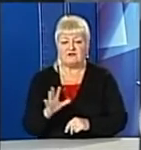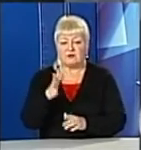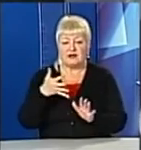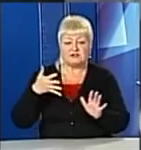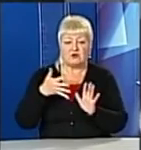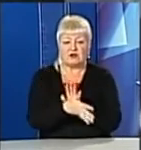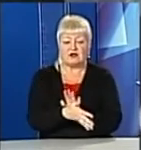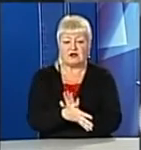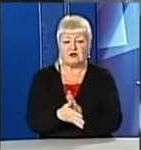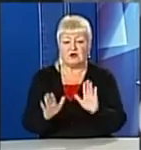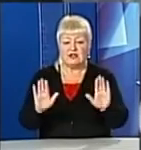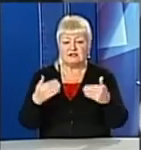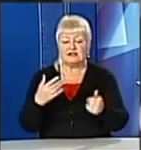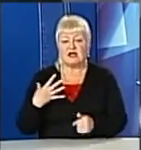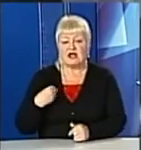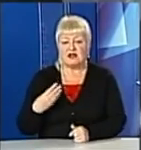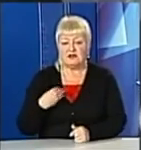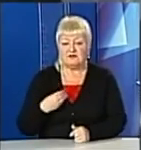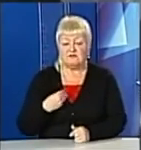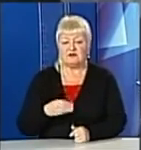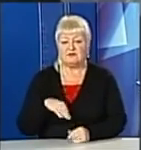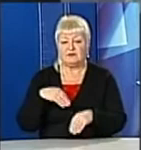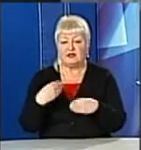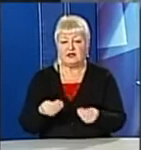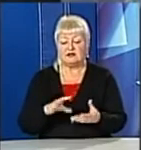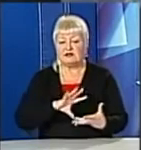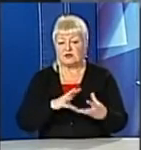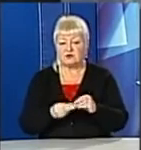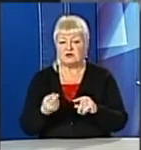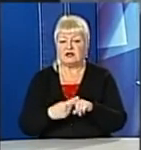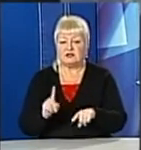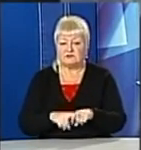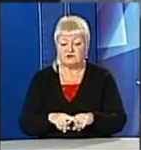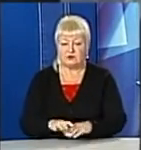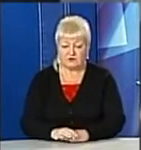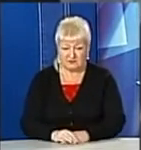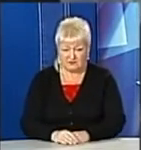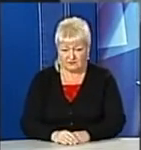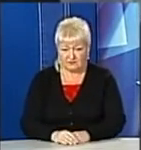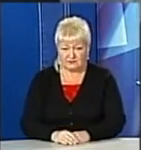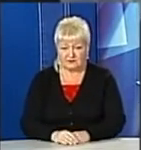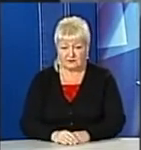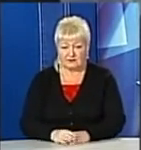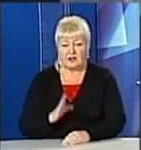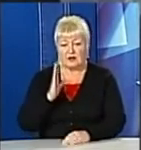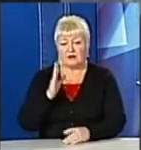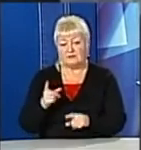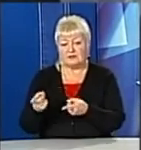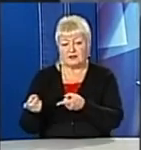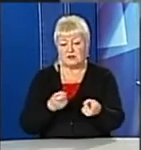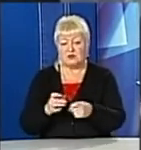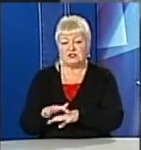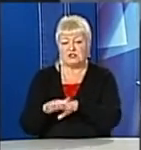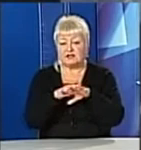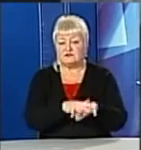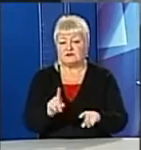викликає довіру і дає результати в тому числі підписання такого меморандуму і подачі інвестицій, які ми будемо